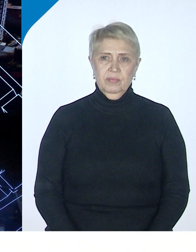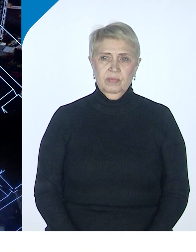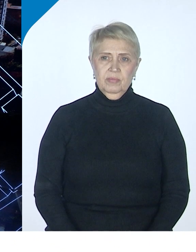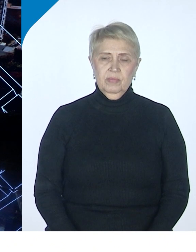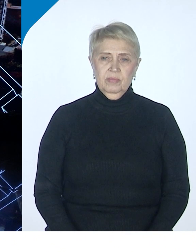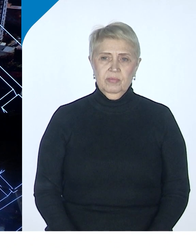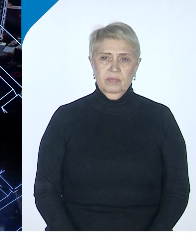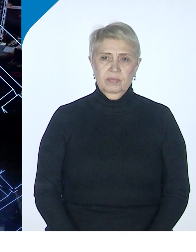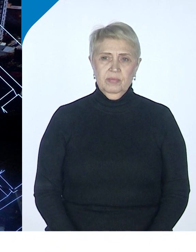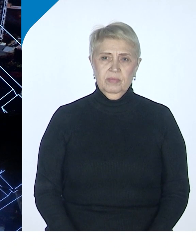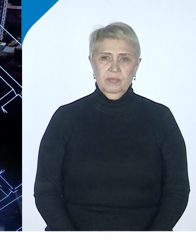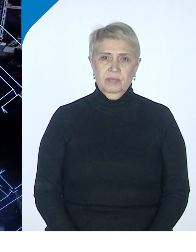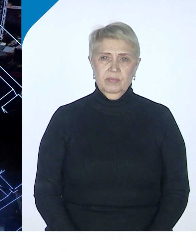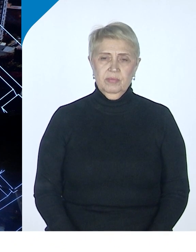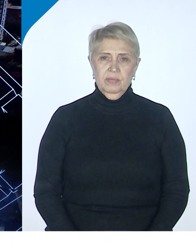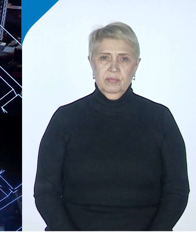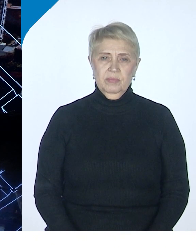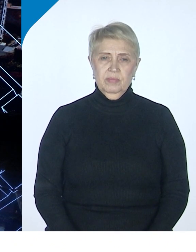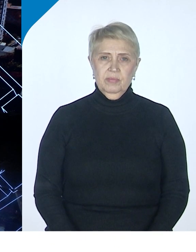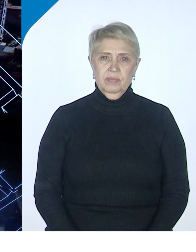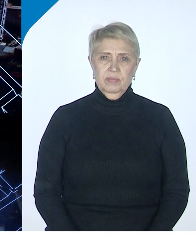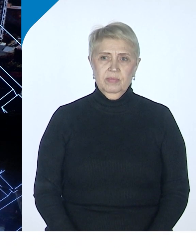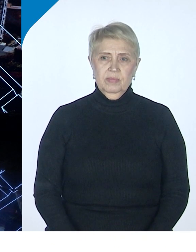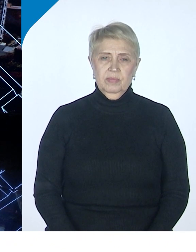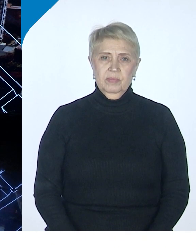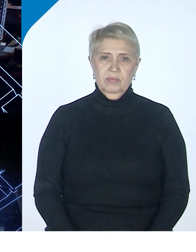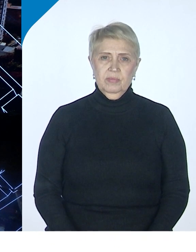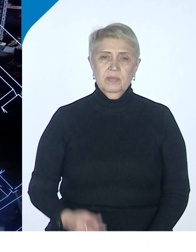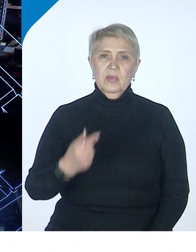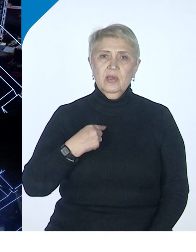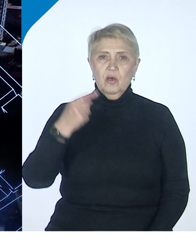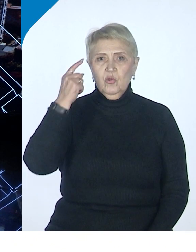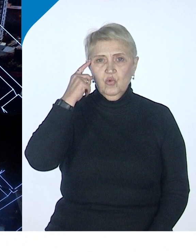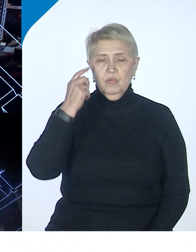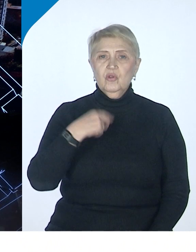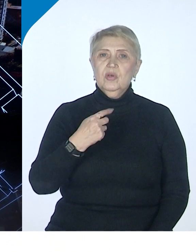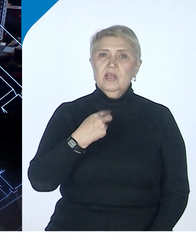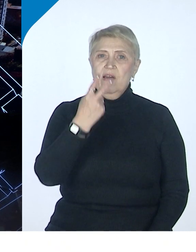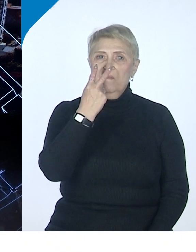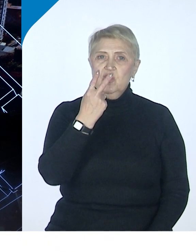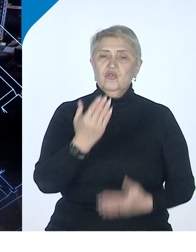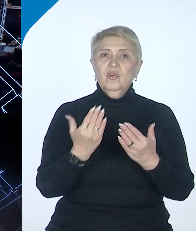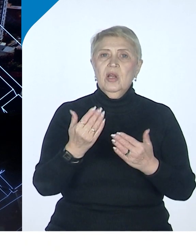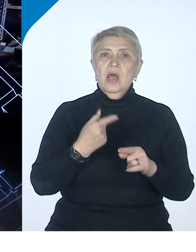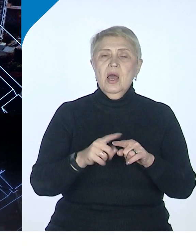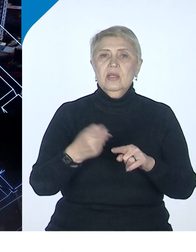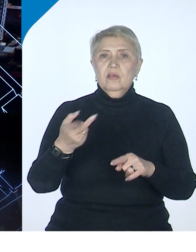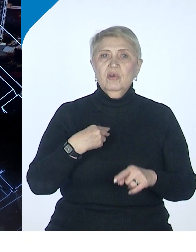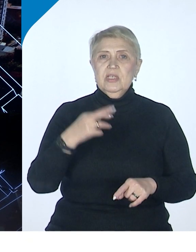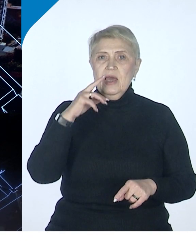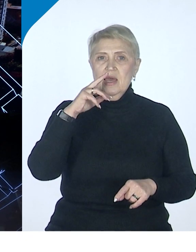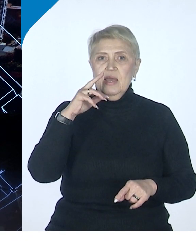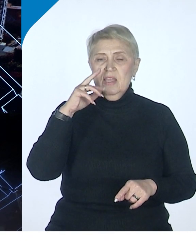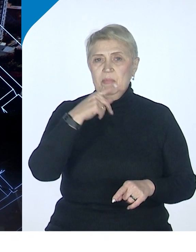давайте, я исхожу из другой посылки. Вижу ли я в этом неправильные шаги? Так.